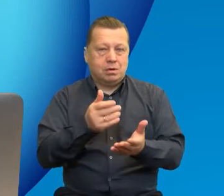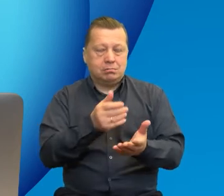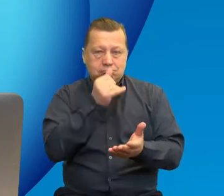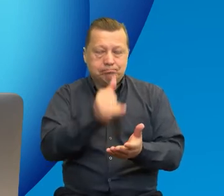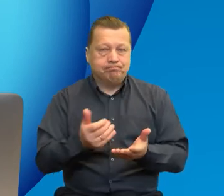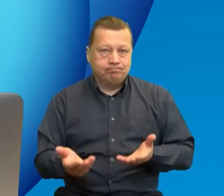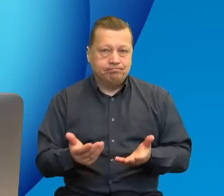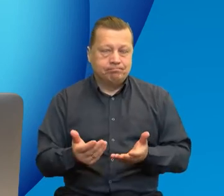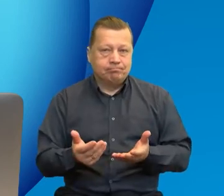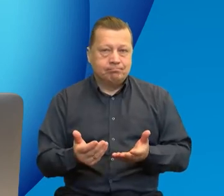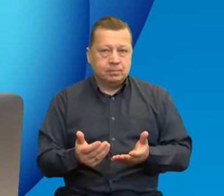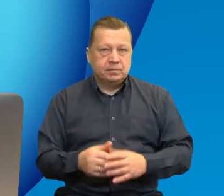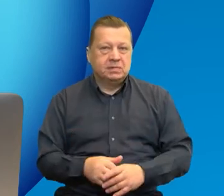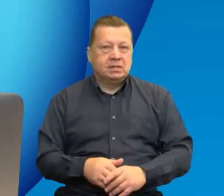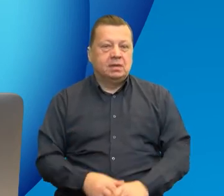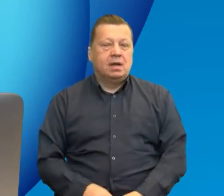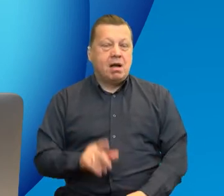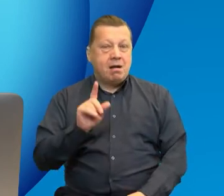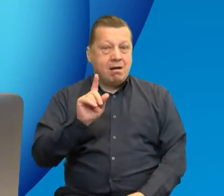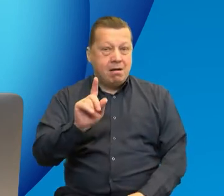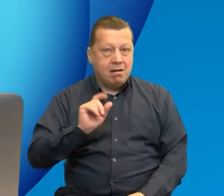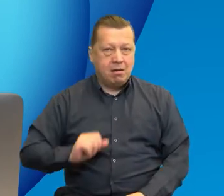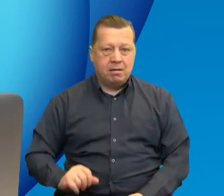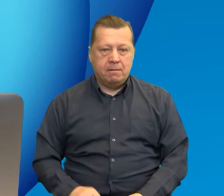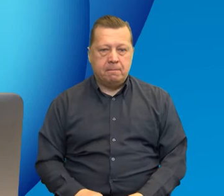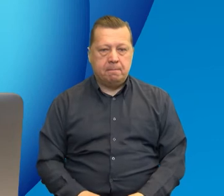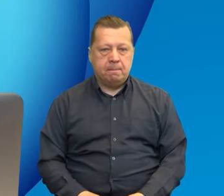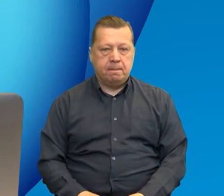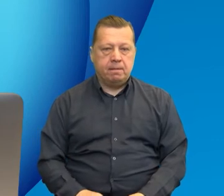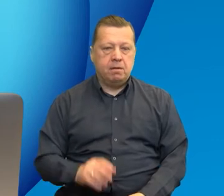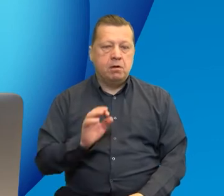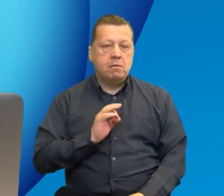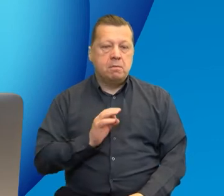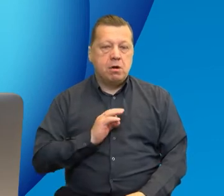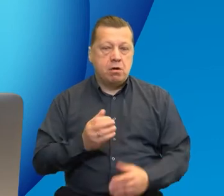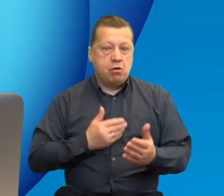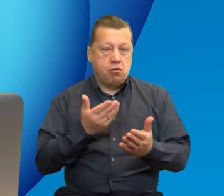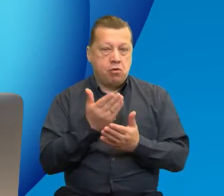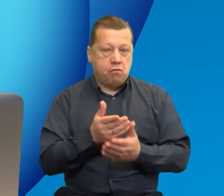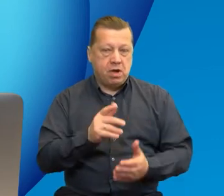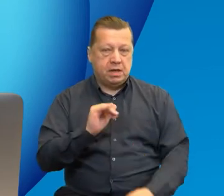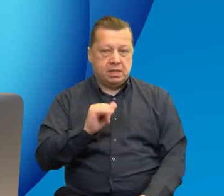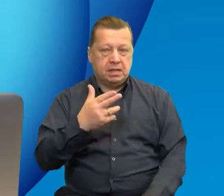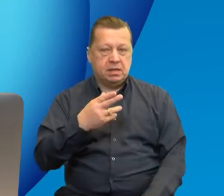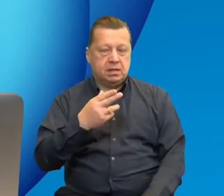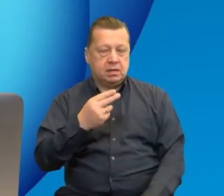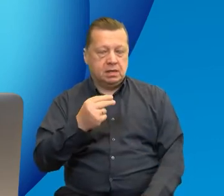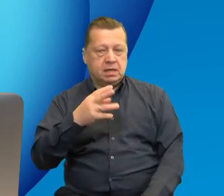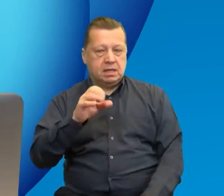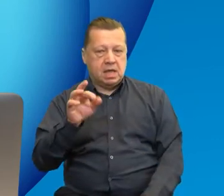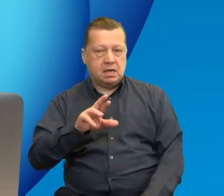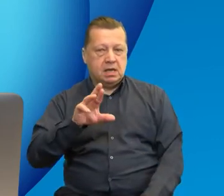charakterze transgranicznym. Ale w naszej ofercie interregowej mamy też